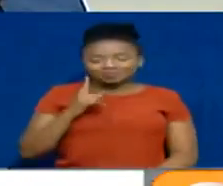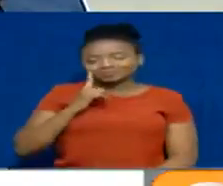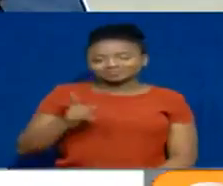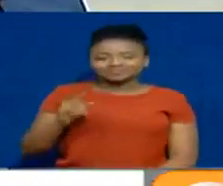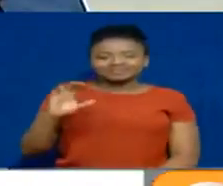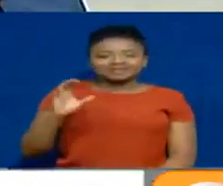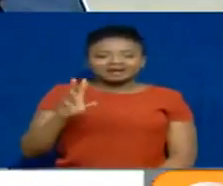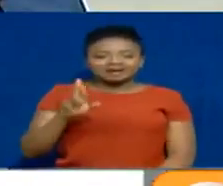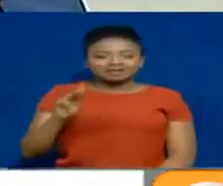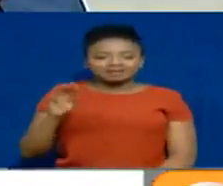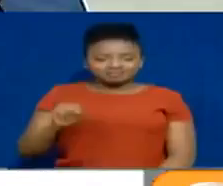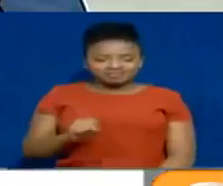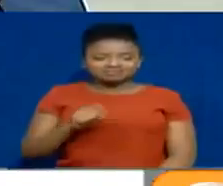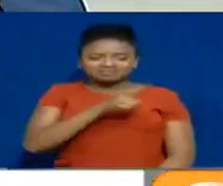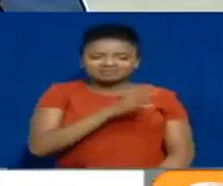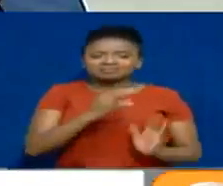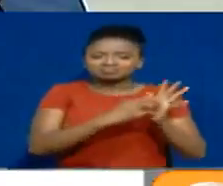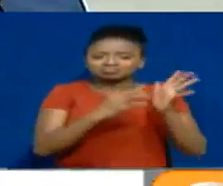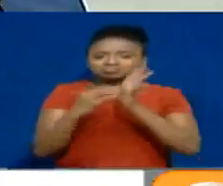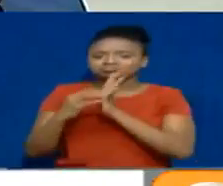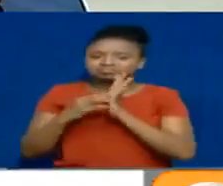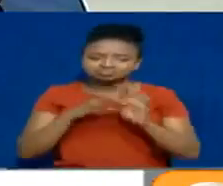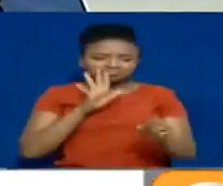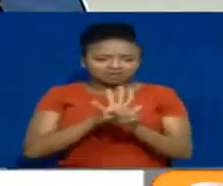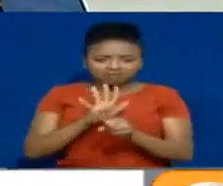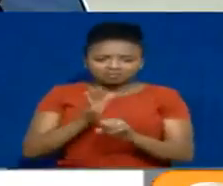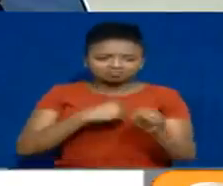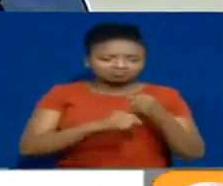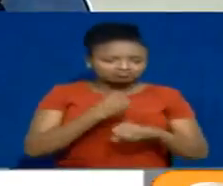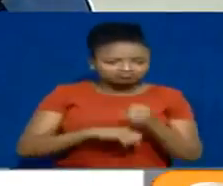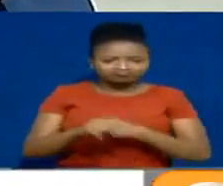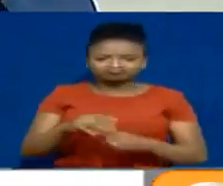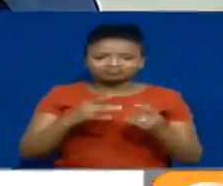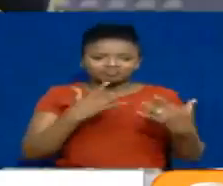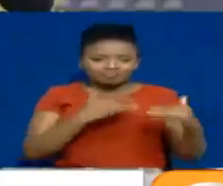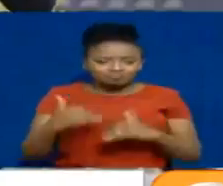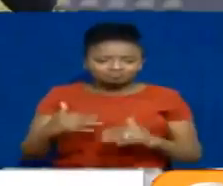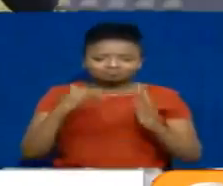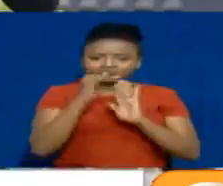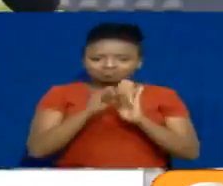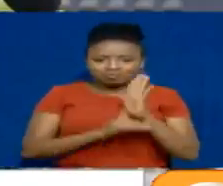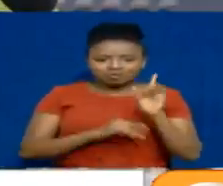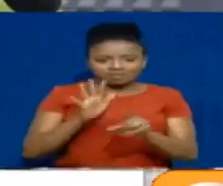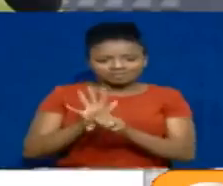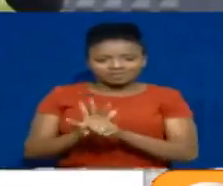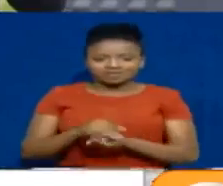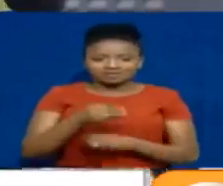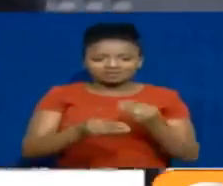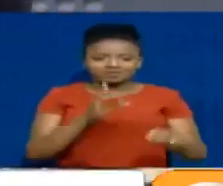wake wa kwasilisha habari na vipindi vingine veburudani kwa njiya muru. The next